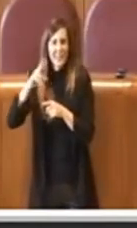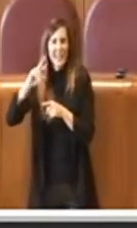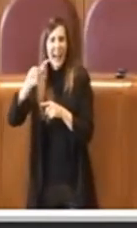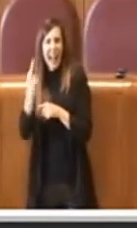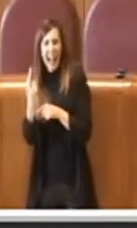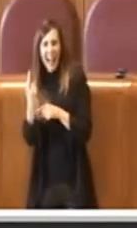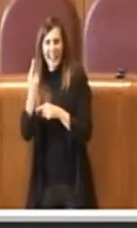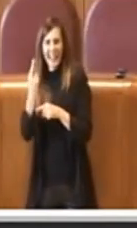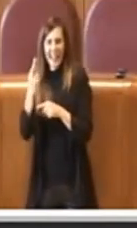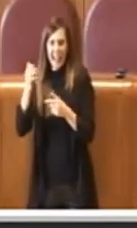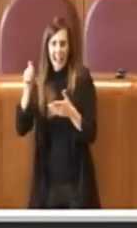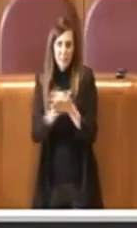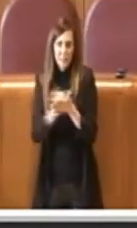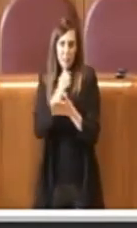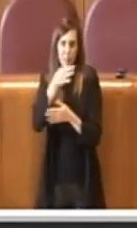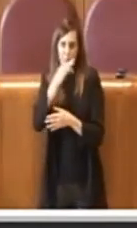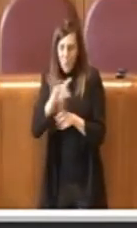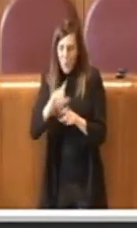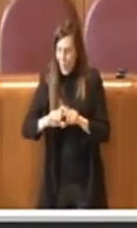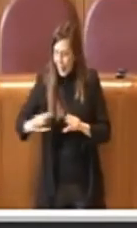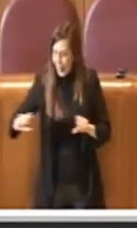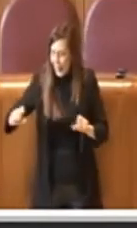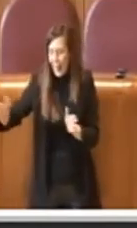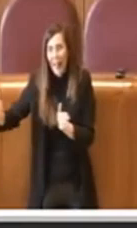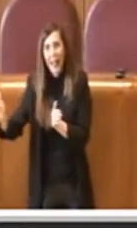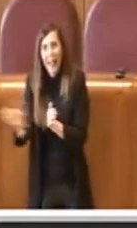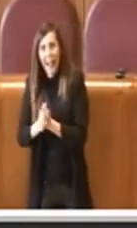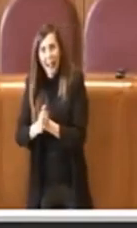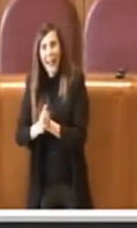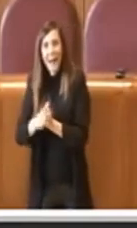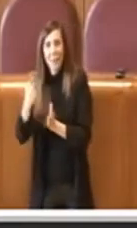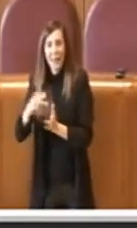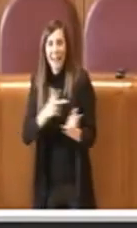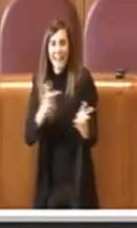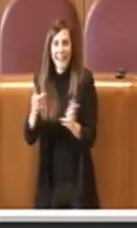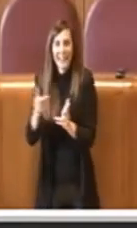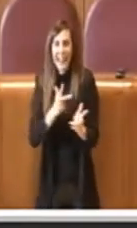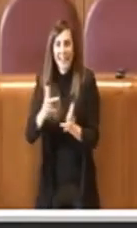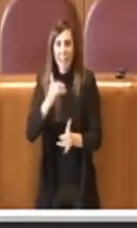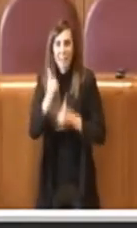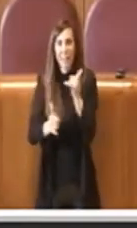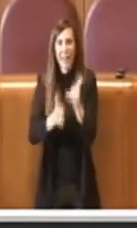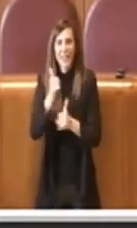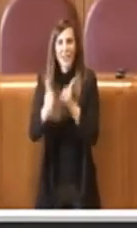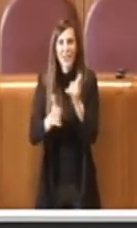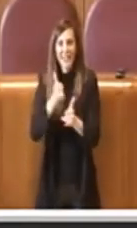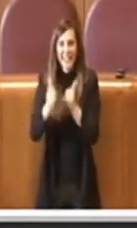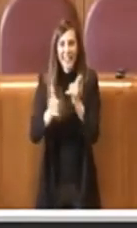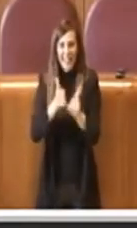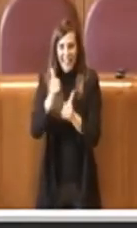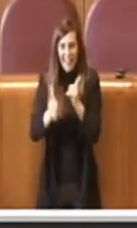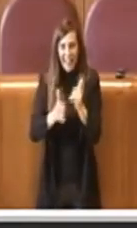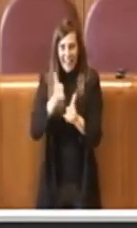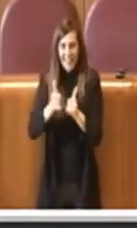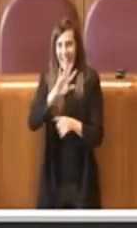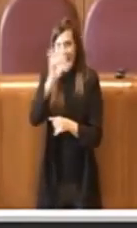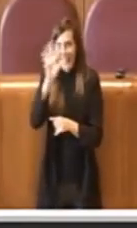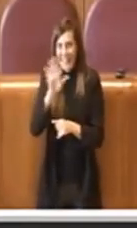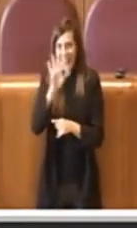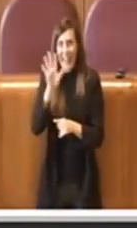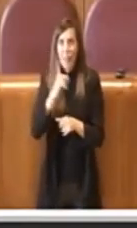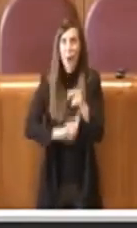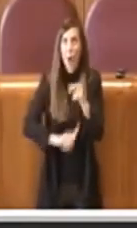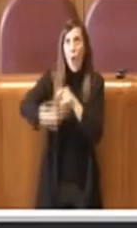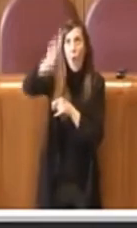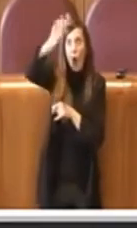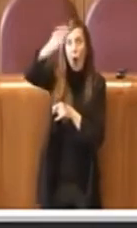facoltativi, che possono servire per il trasporto delle biciclette, questa è una cosa che va per la maggiore per esempio nel Nord